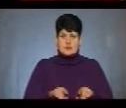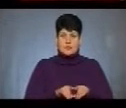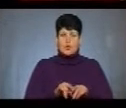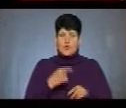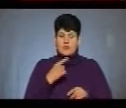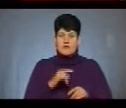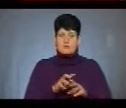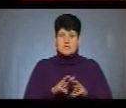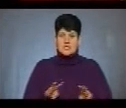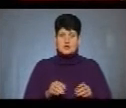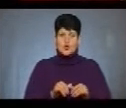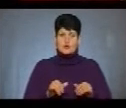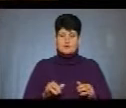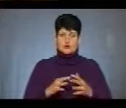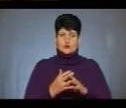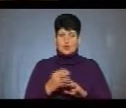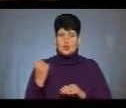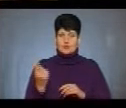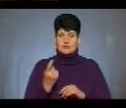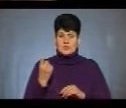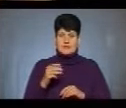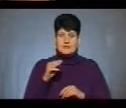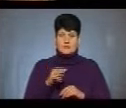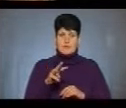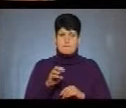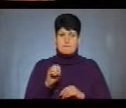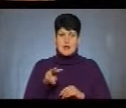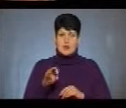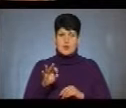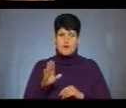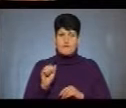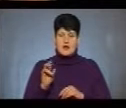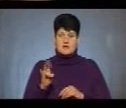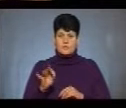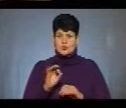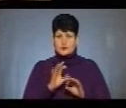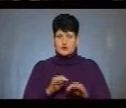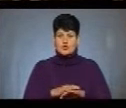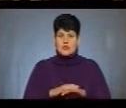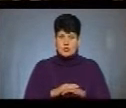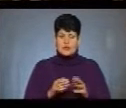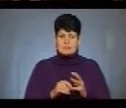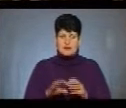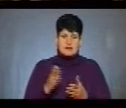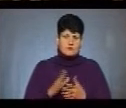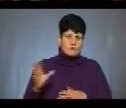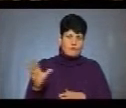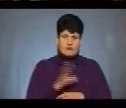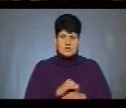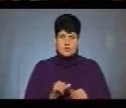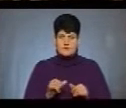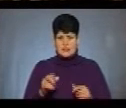розвитку економіки, торгівлі та сільського господарства Тимофій Милованов. Він розповів, ринок землі діє у всіх роззвонених державах.